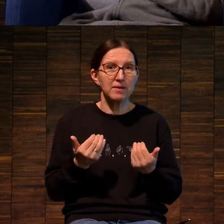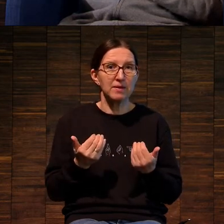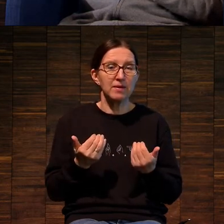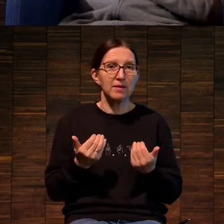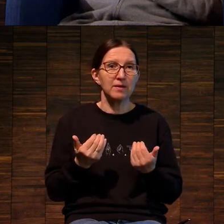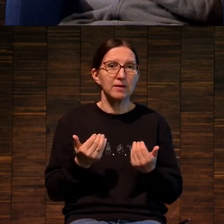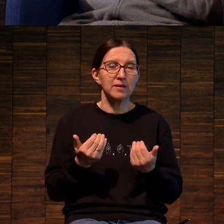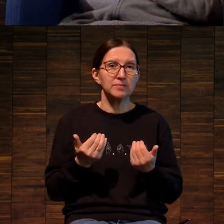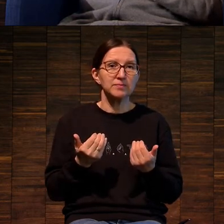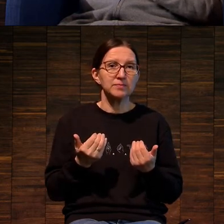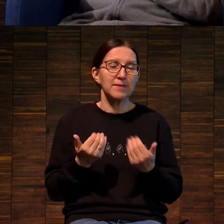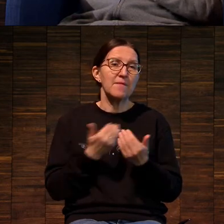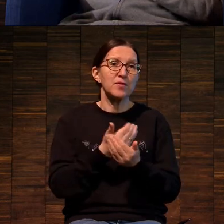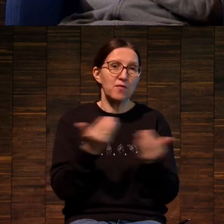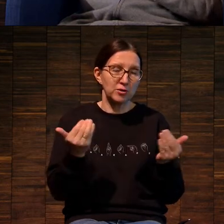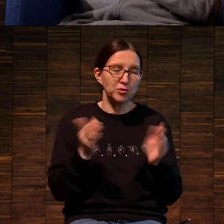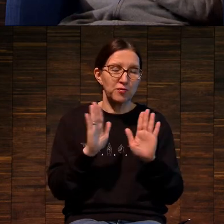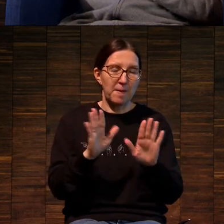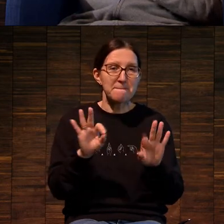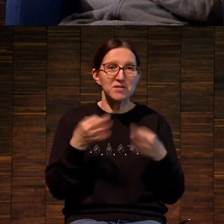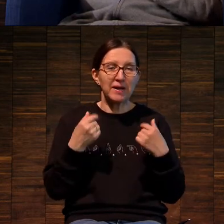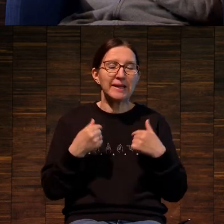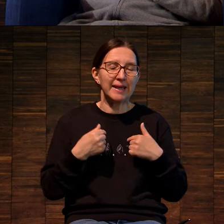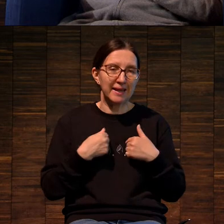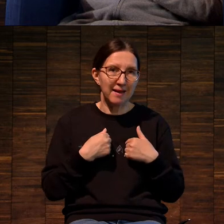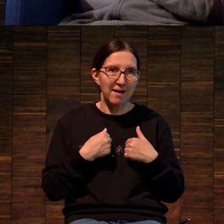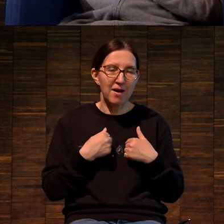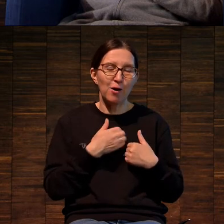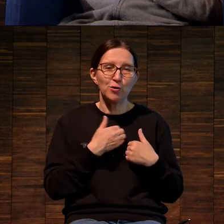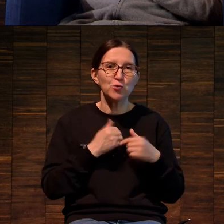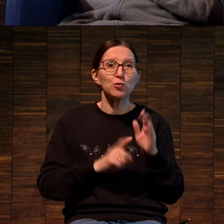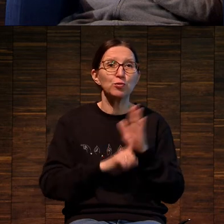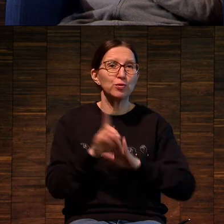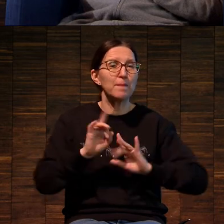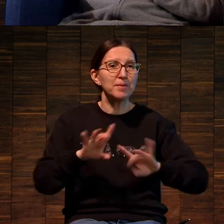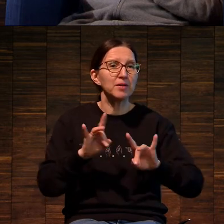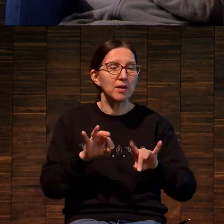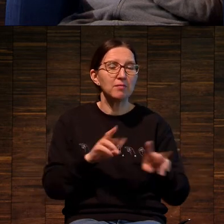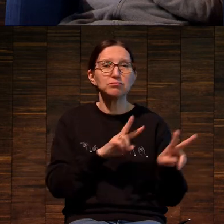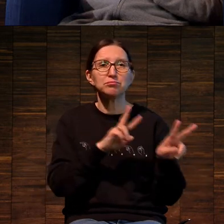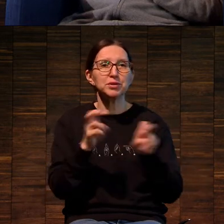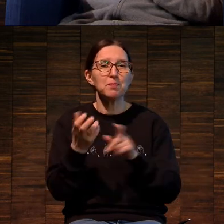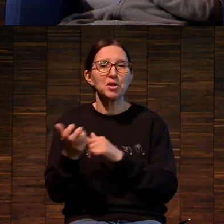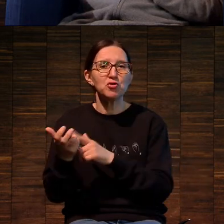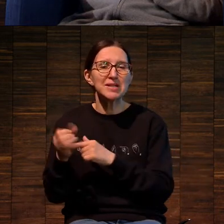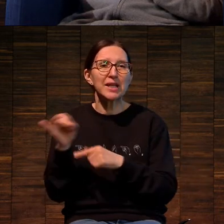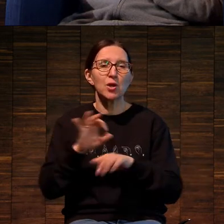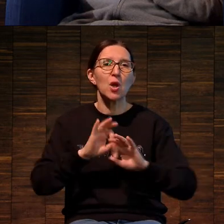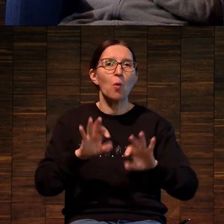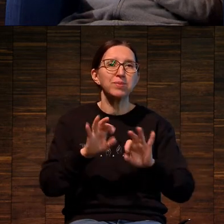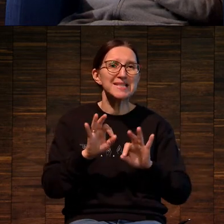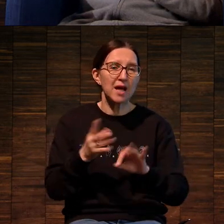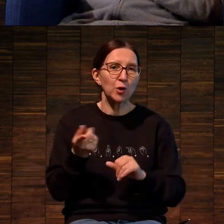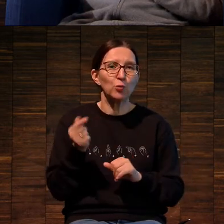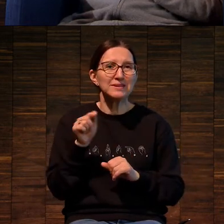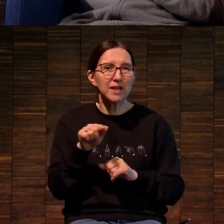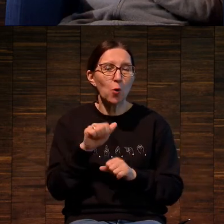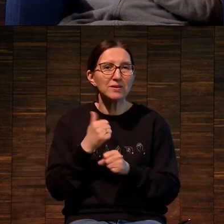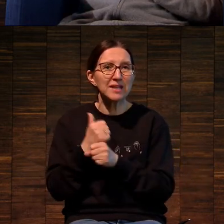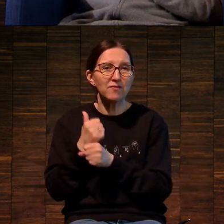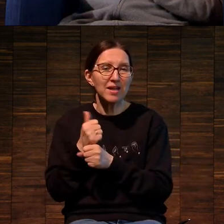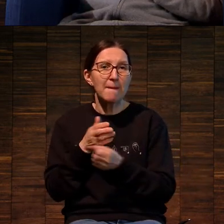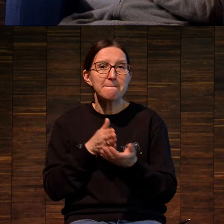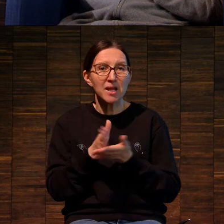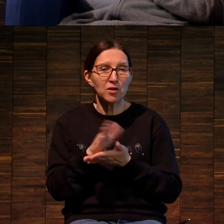с вашего позволения, я, наверное, перейду к вот перечислению и описанию тех основных